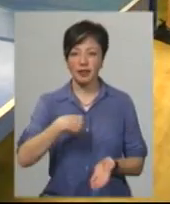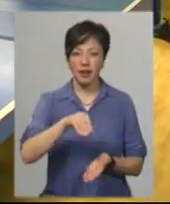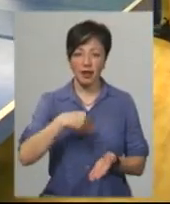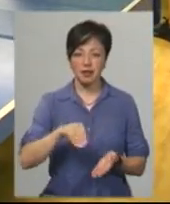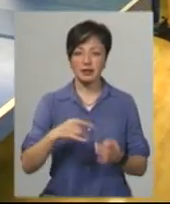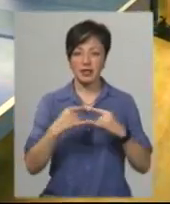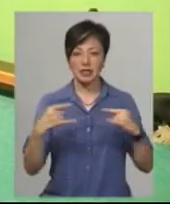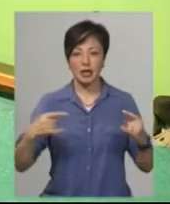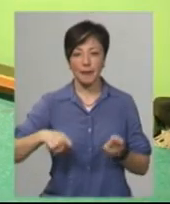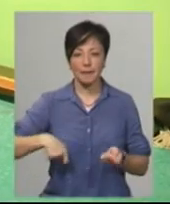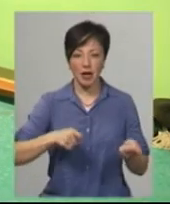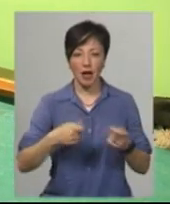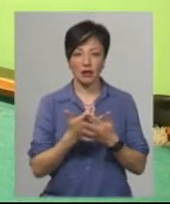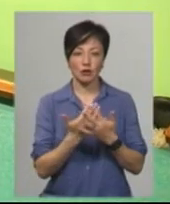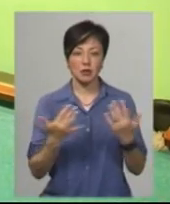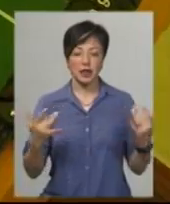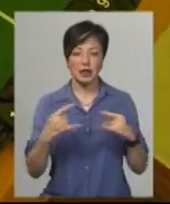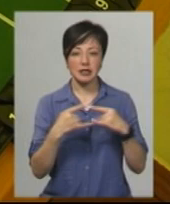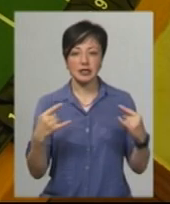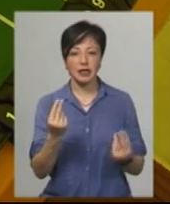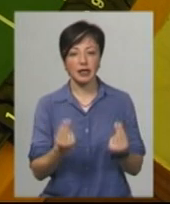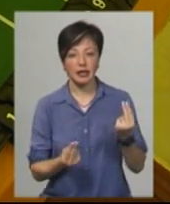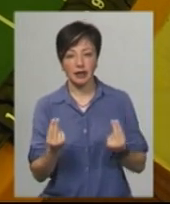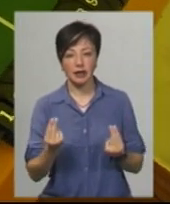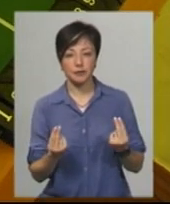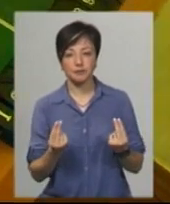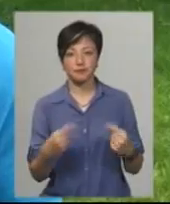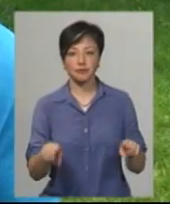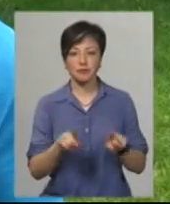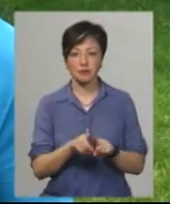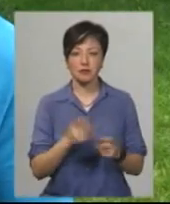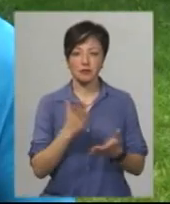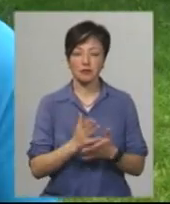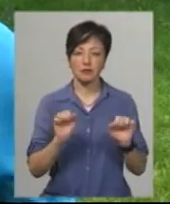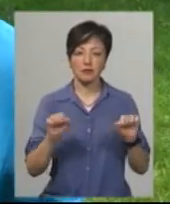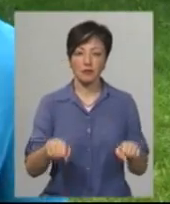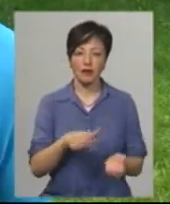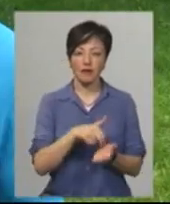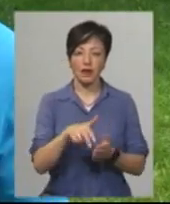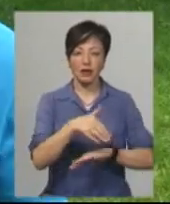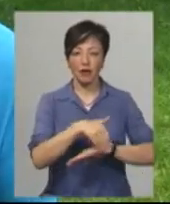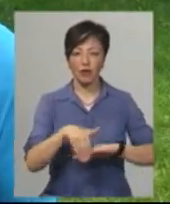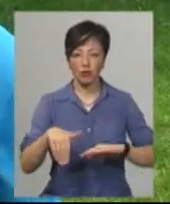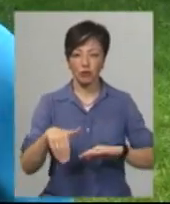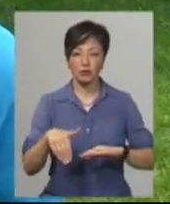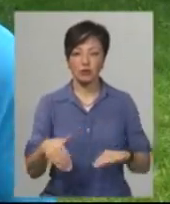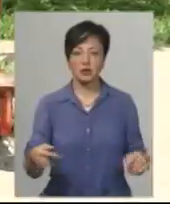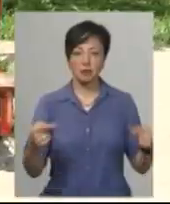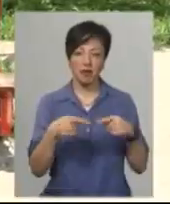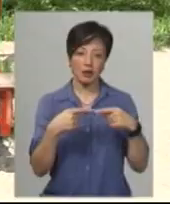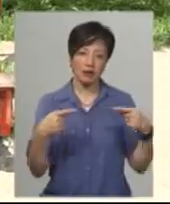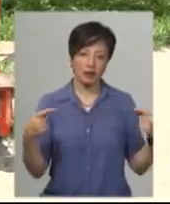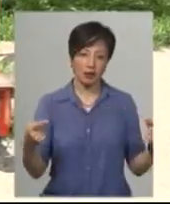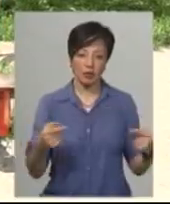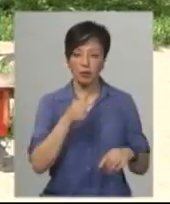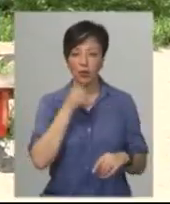настільний більярд, різноманітні настільні ігри. Також ми маємо змогу вийти на вулиці з певним інвентарем.